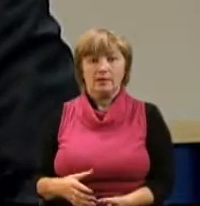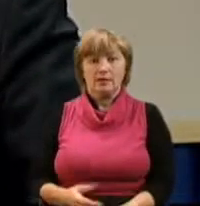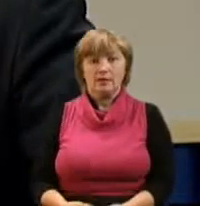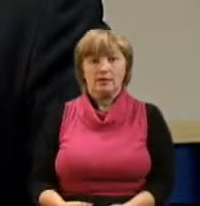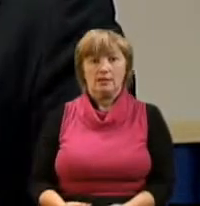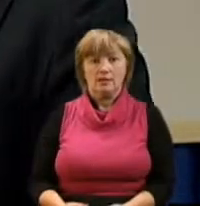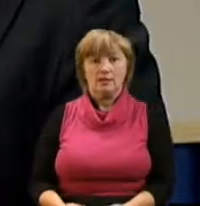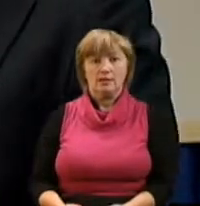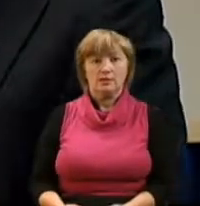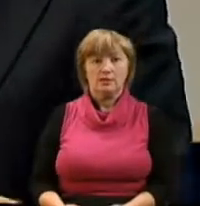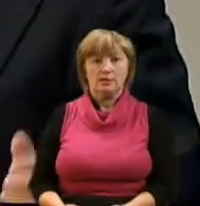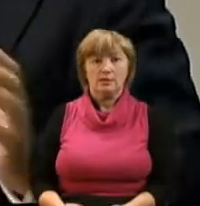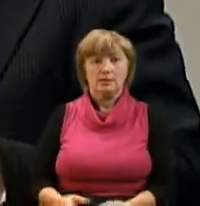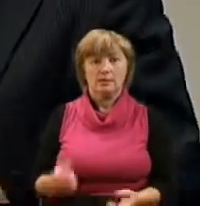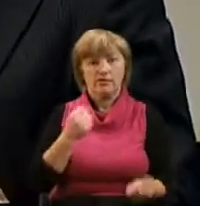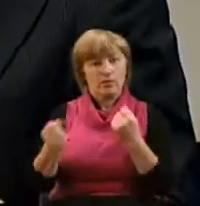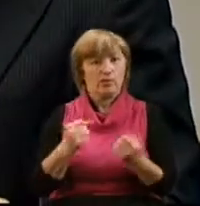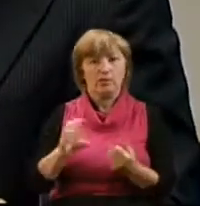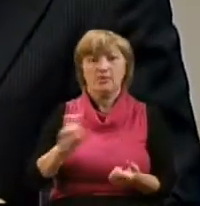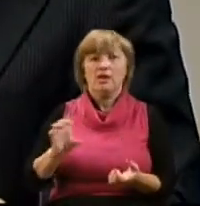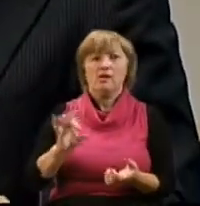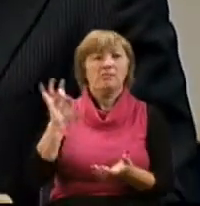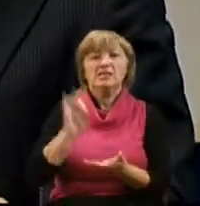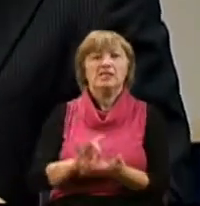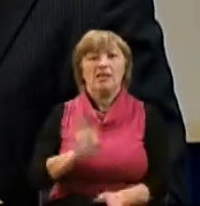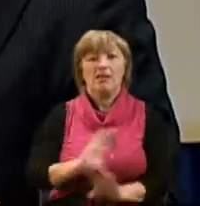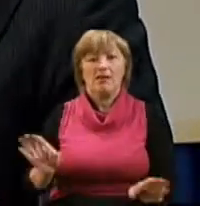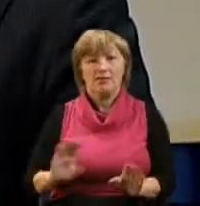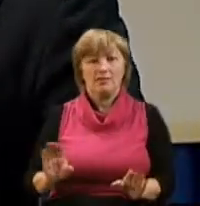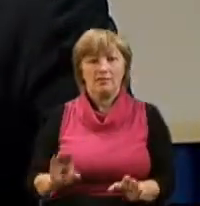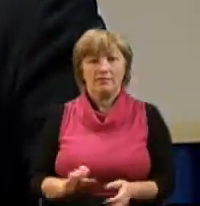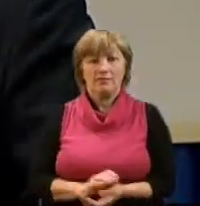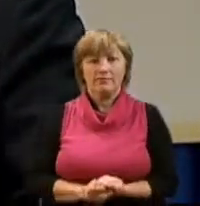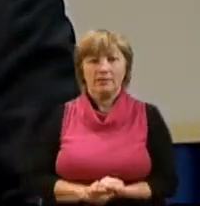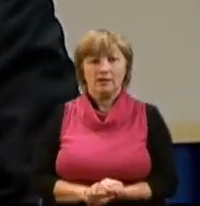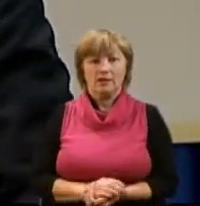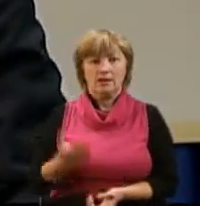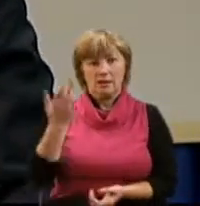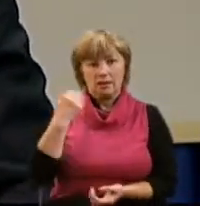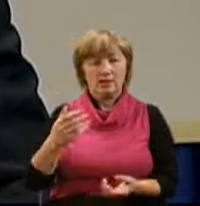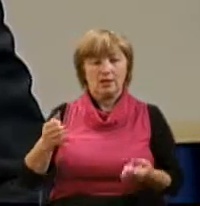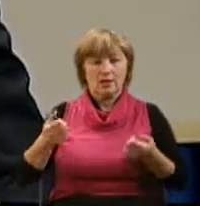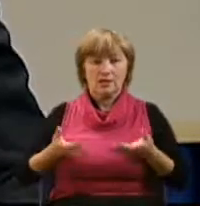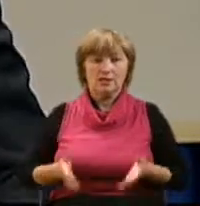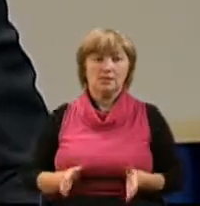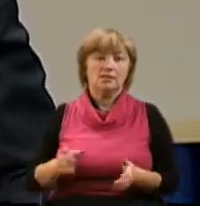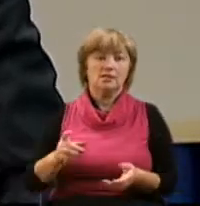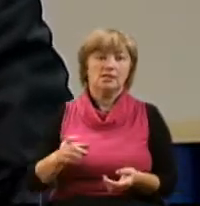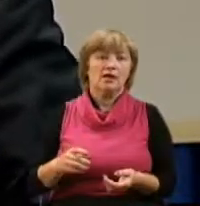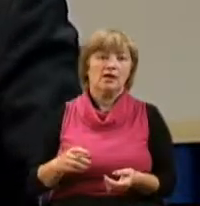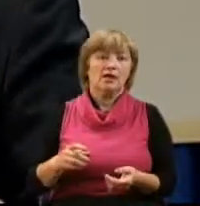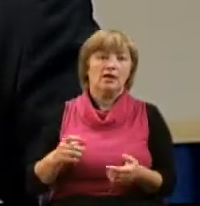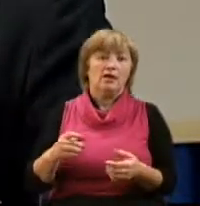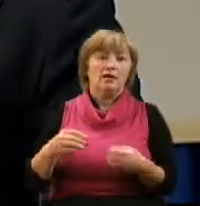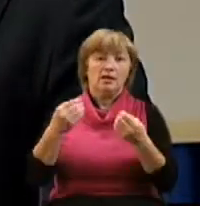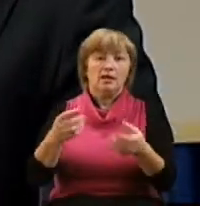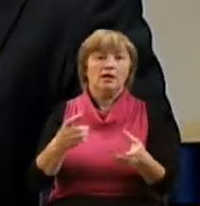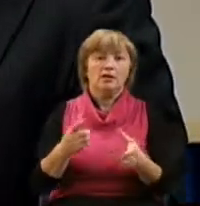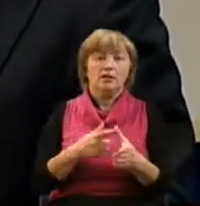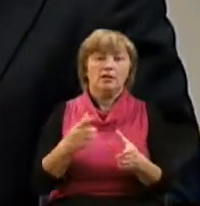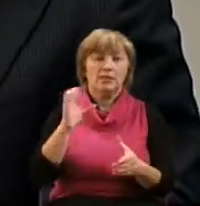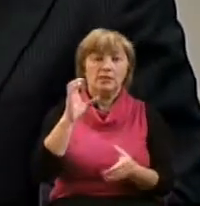достаточно резким, непостоянным. И когда он родился, родители дали ему имя Симон.